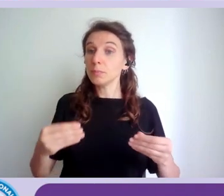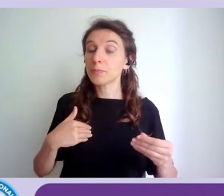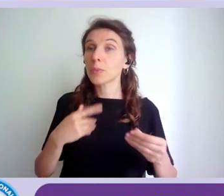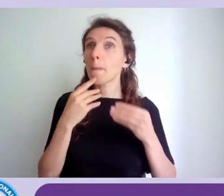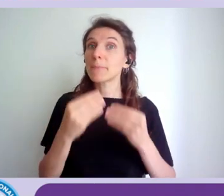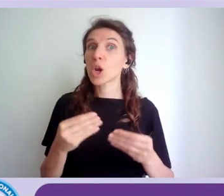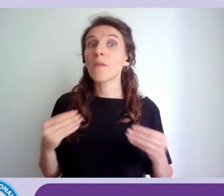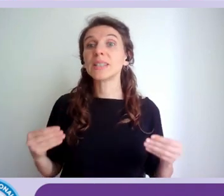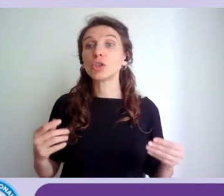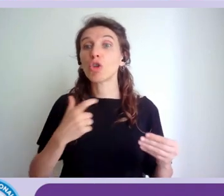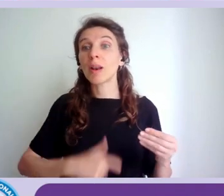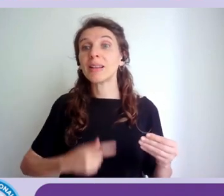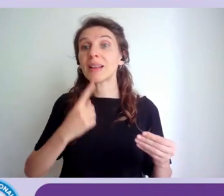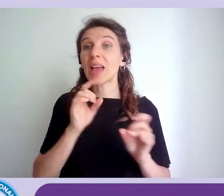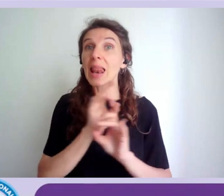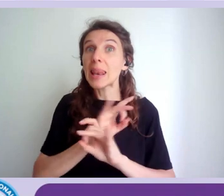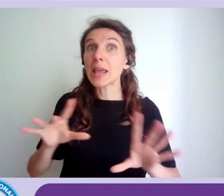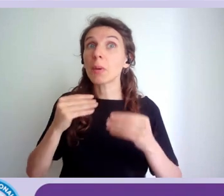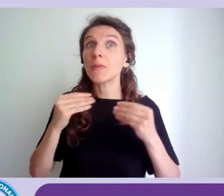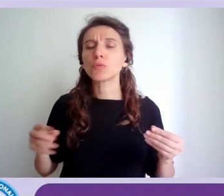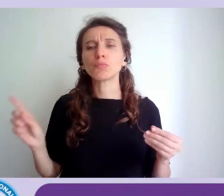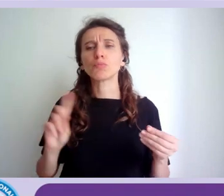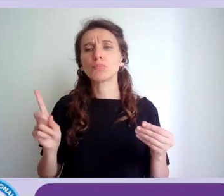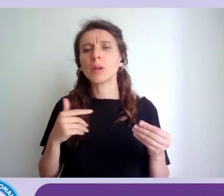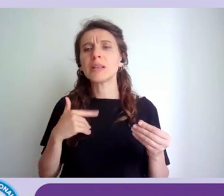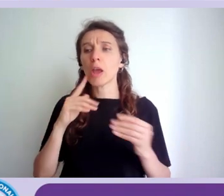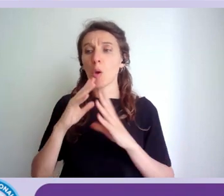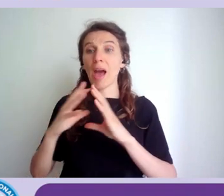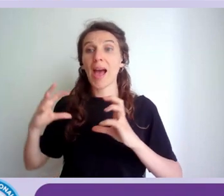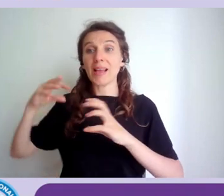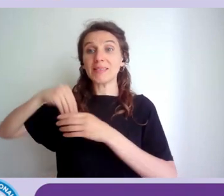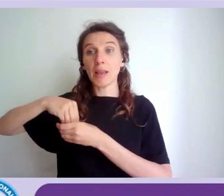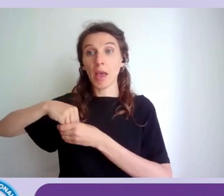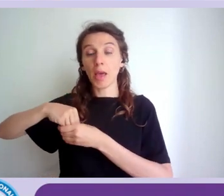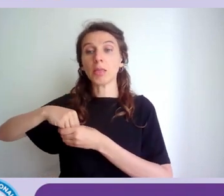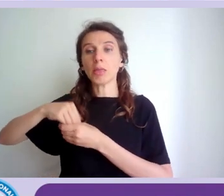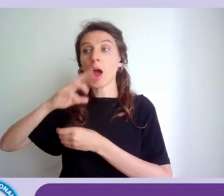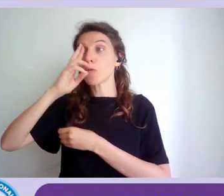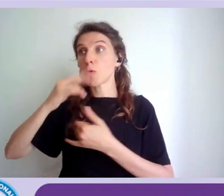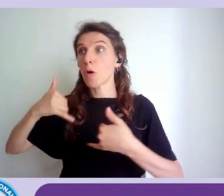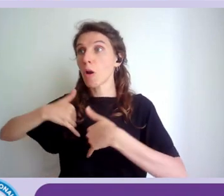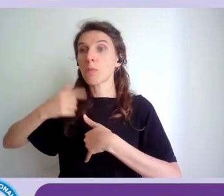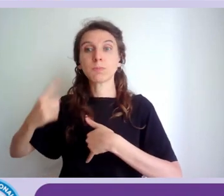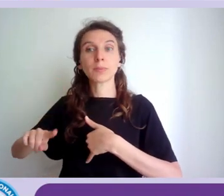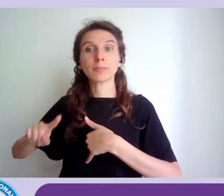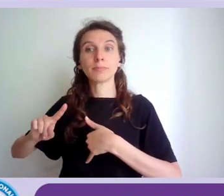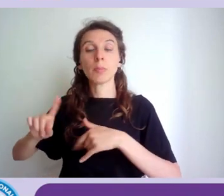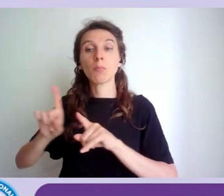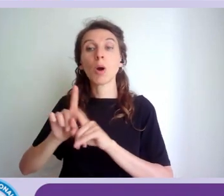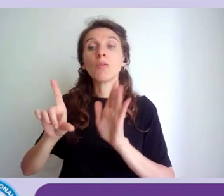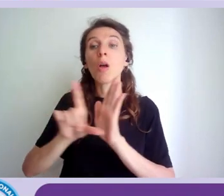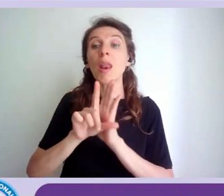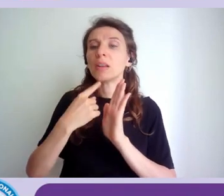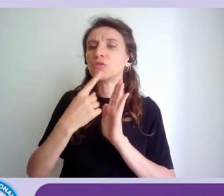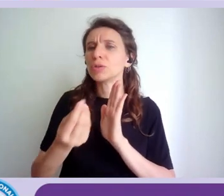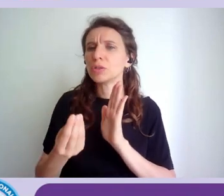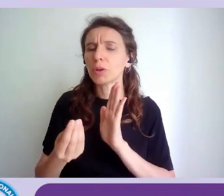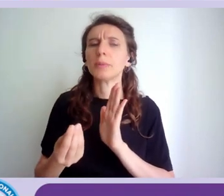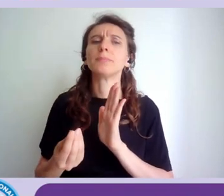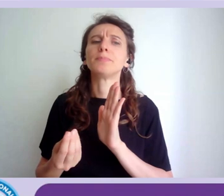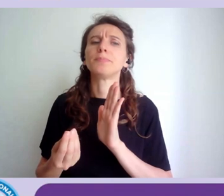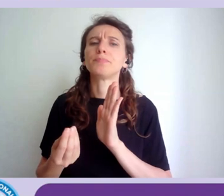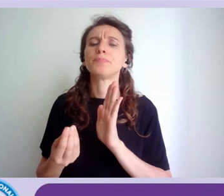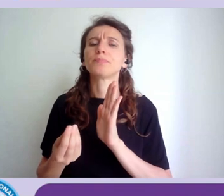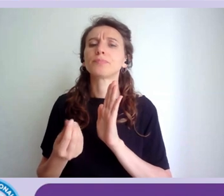soltanto se è libero professionista ma anche se lavora dentro un'azienda e ricopre quel ruolo perché la legge dice proprio che è